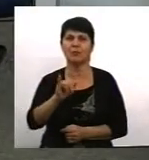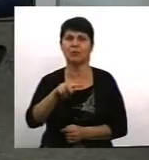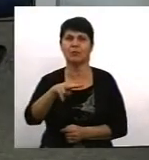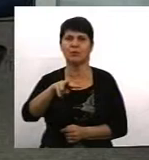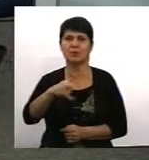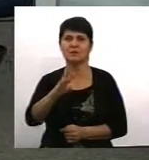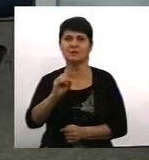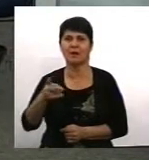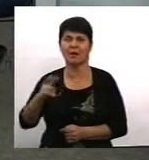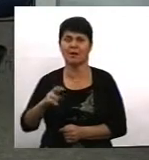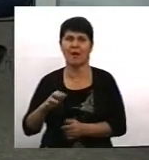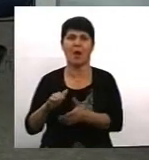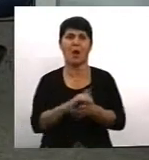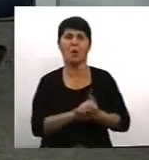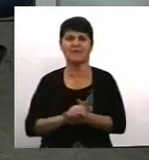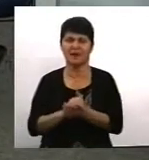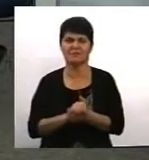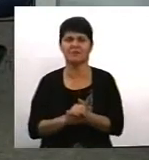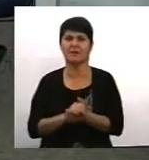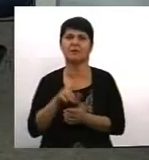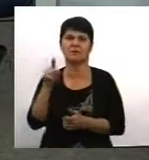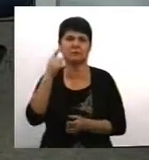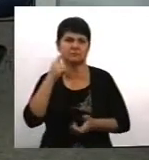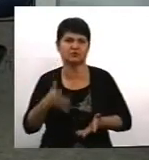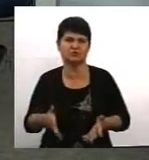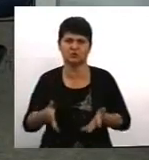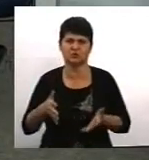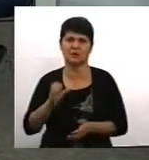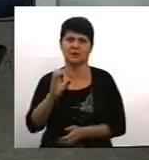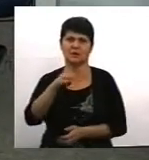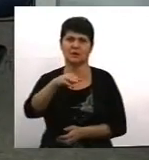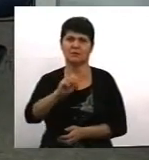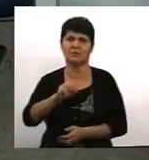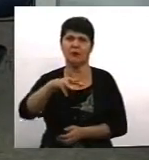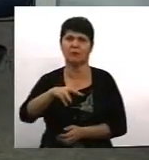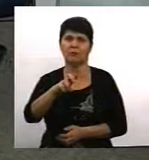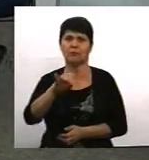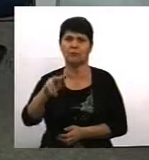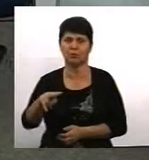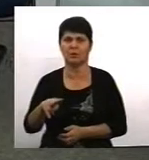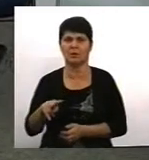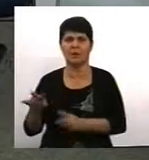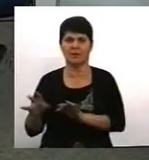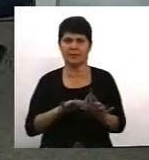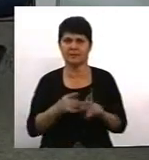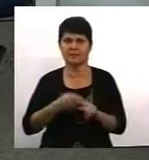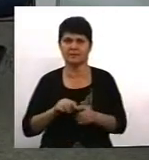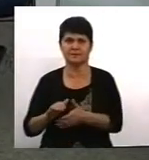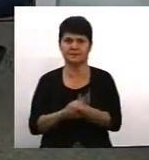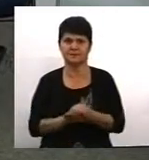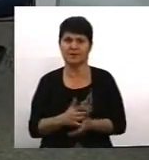чітко працює в сфері протидії насильству. Поки що ми не можемо. Ми, я кажу, правозахисні організації, правозахисниці